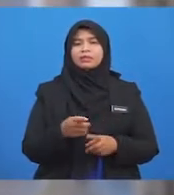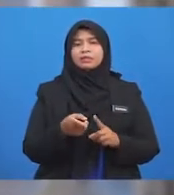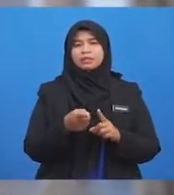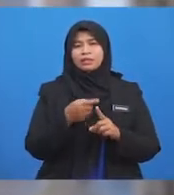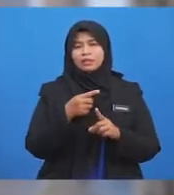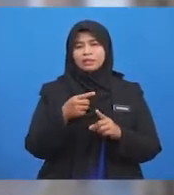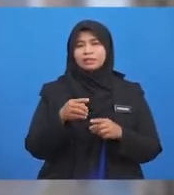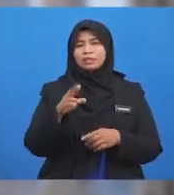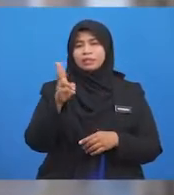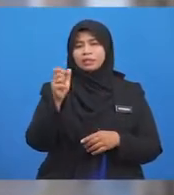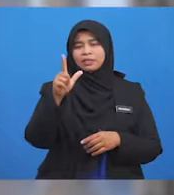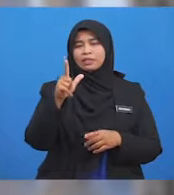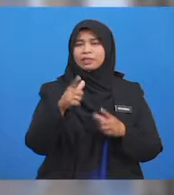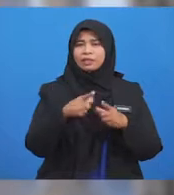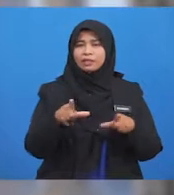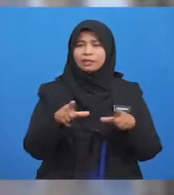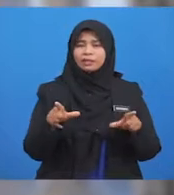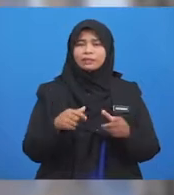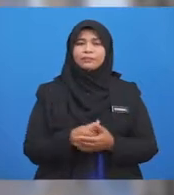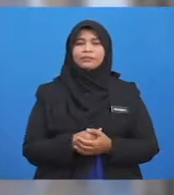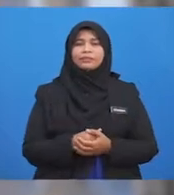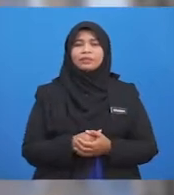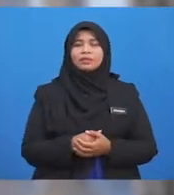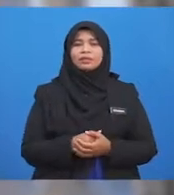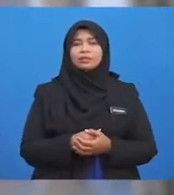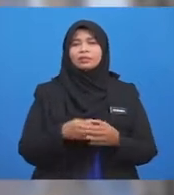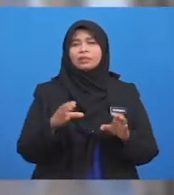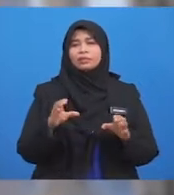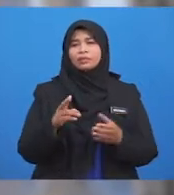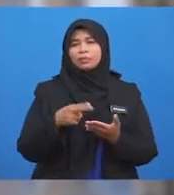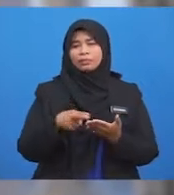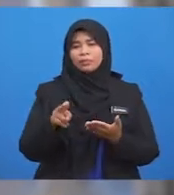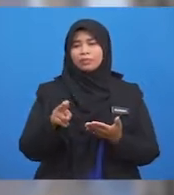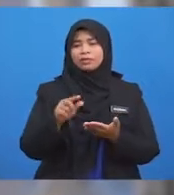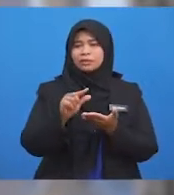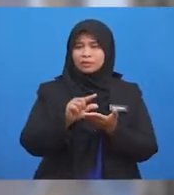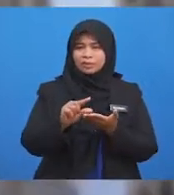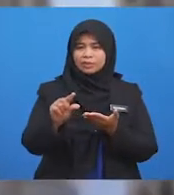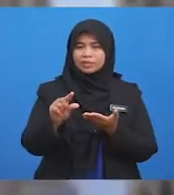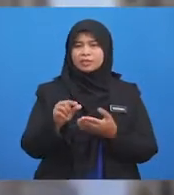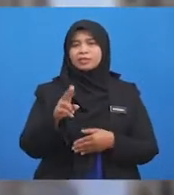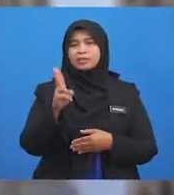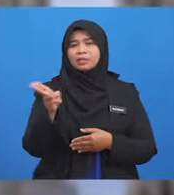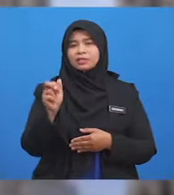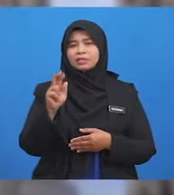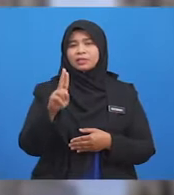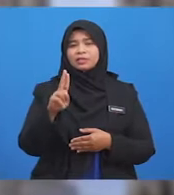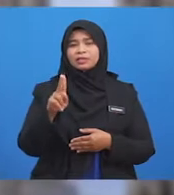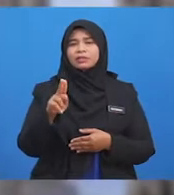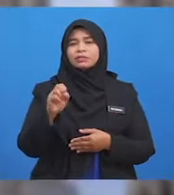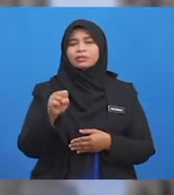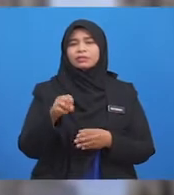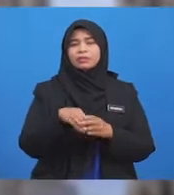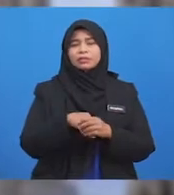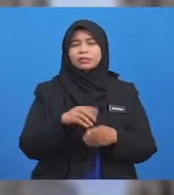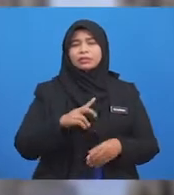Memberi upah Dalam melaksanakan tugasan Dan kerja itu Harus dalam Islam Selain upah